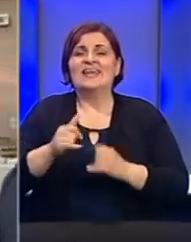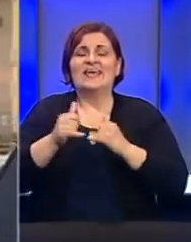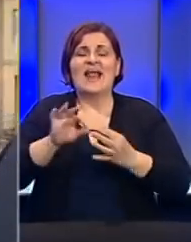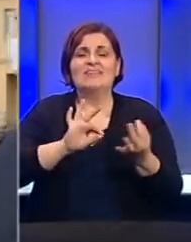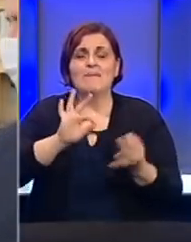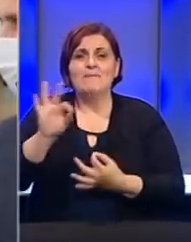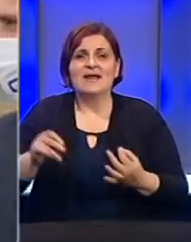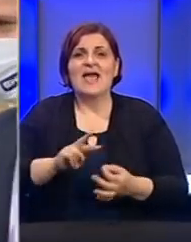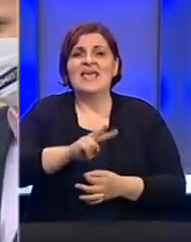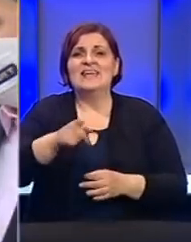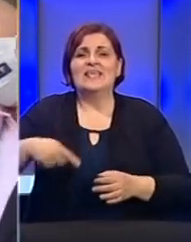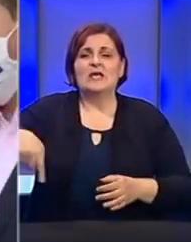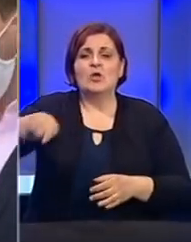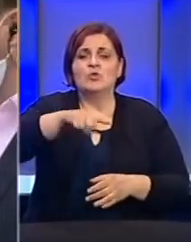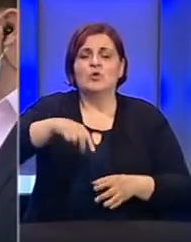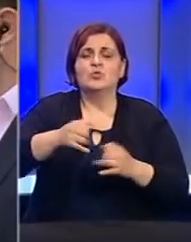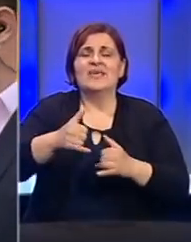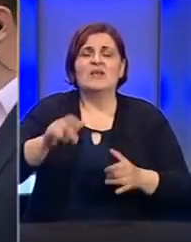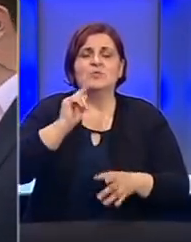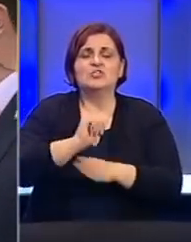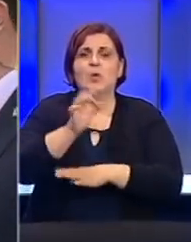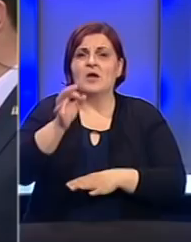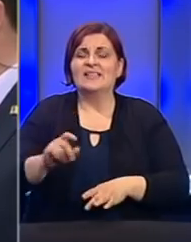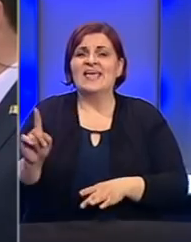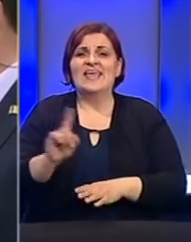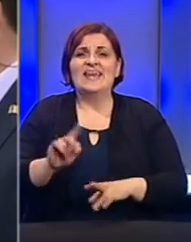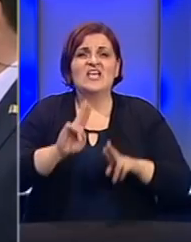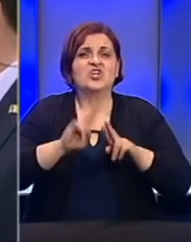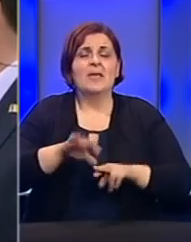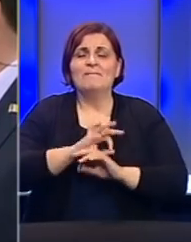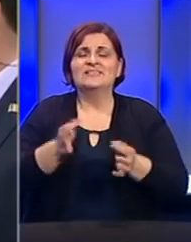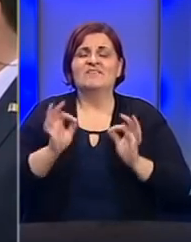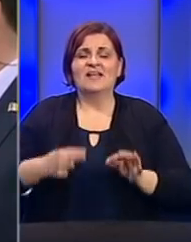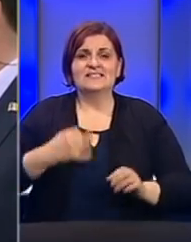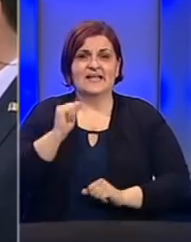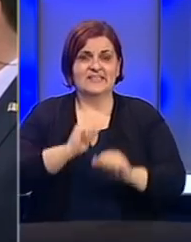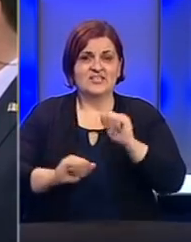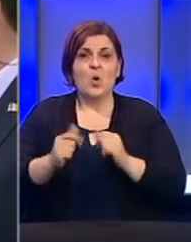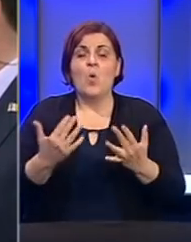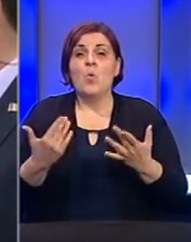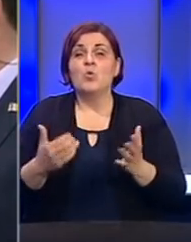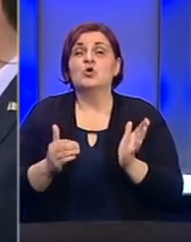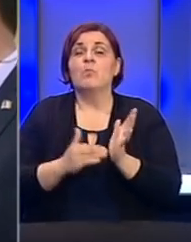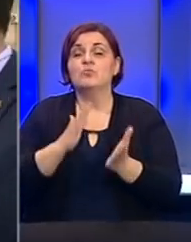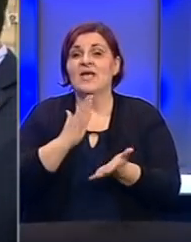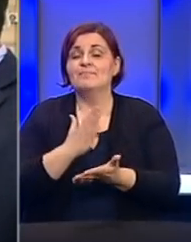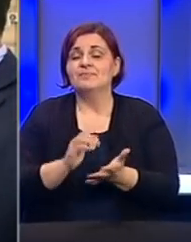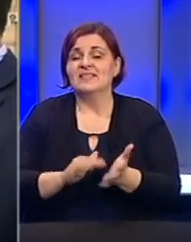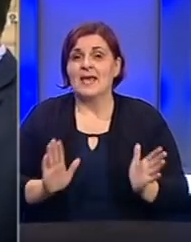Maglaja, ni ostalog dijelova Zeničko-Dobojskog kantona. Neće ostati bez kvalitetne zdravstvene zaštite ukoliko vam bude trebala.